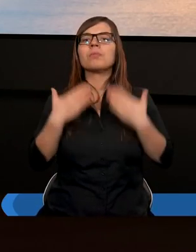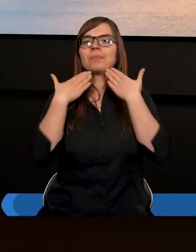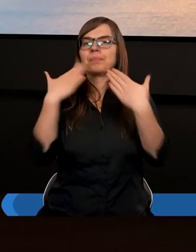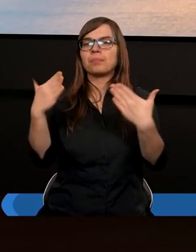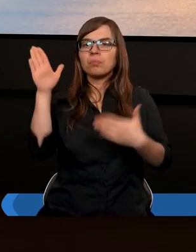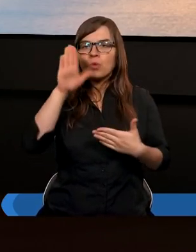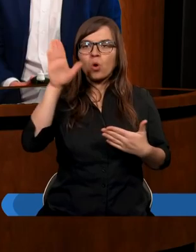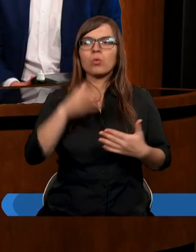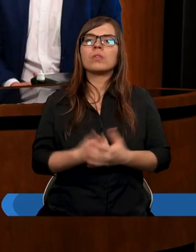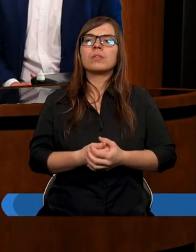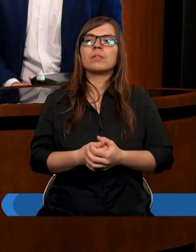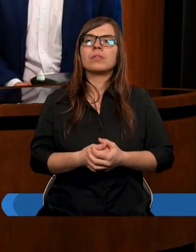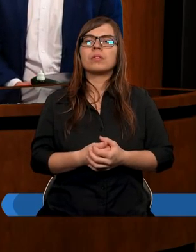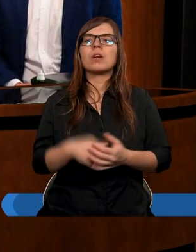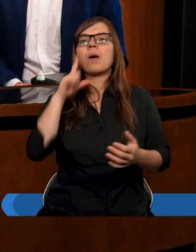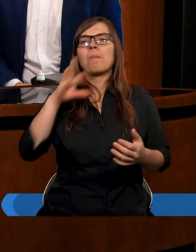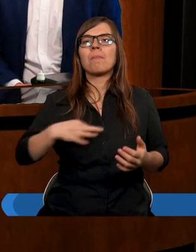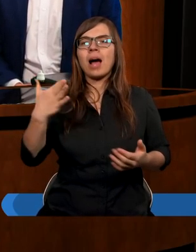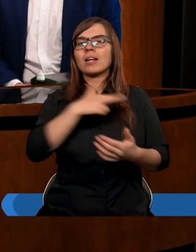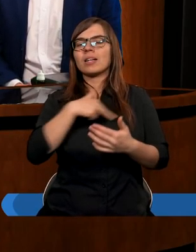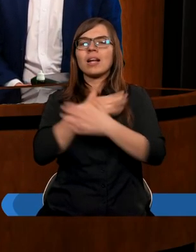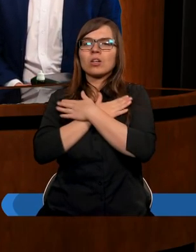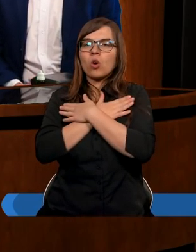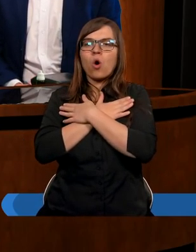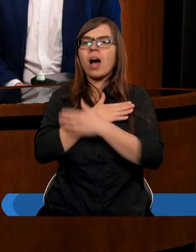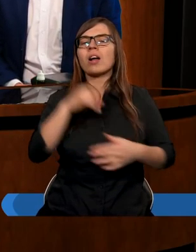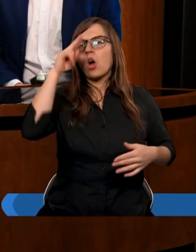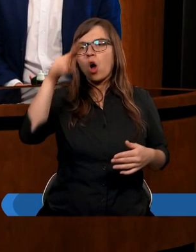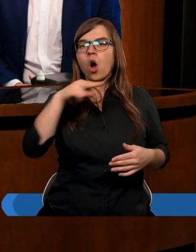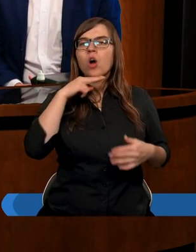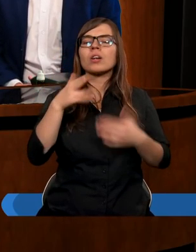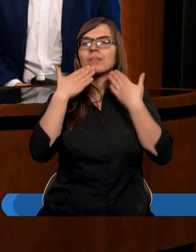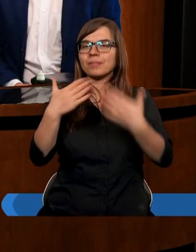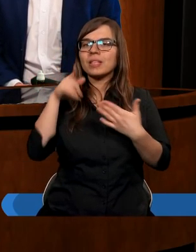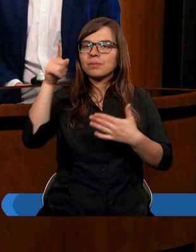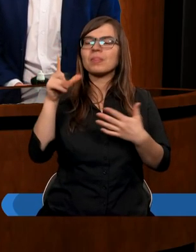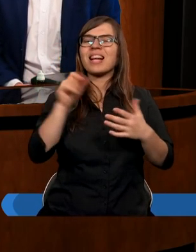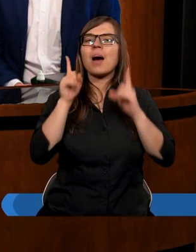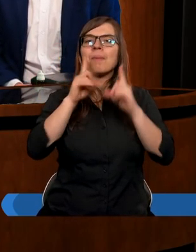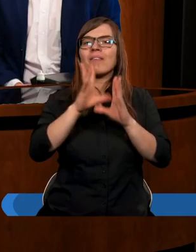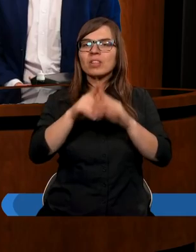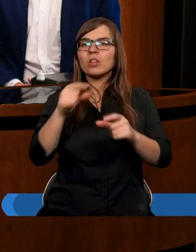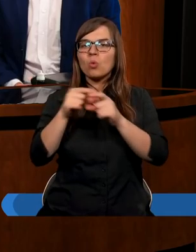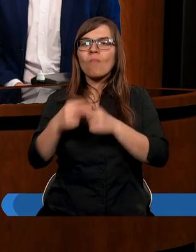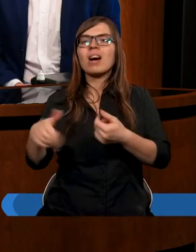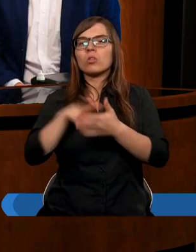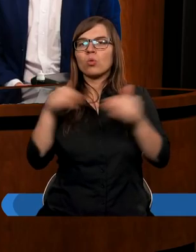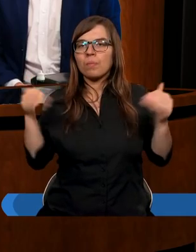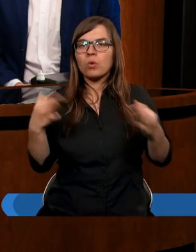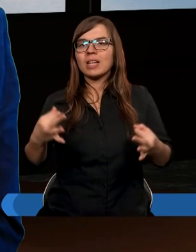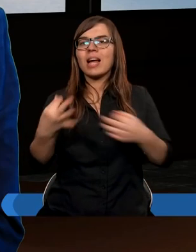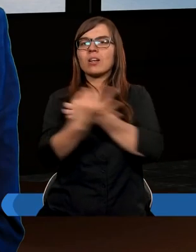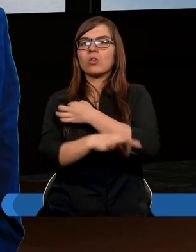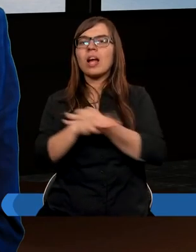Podziękujemy Panu. Panie nasz kochany, święte oczy, dziękujemy Ci z całego serca za te prawdy Twojego słowa, które mogliśmy teraz